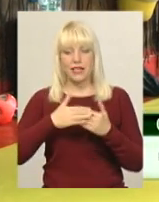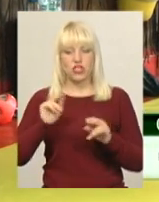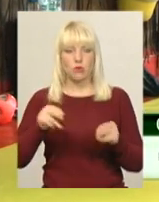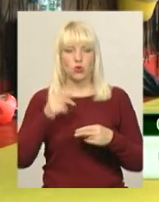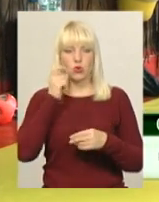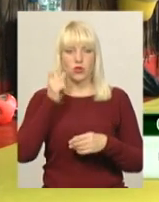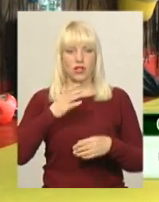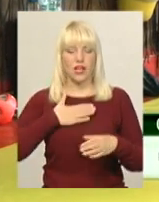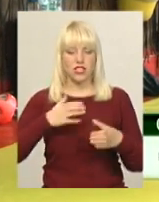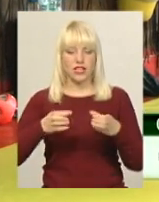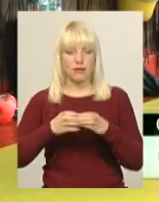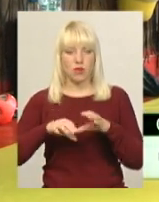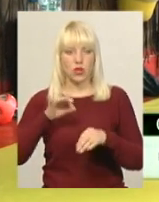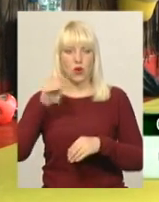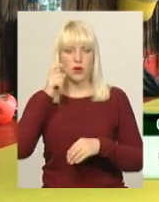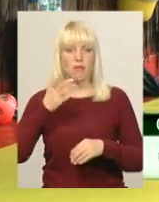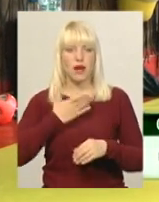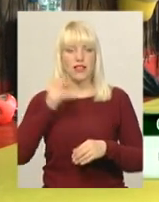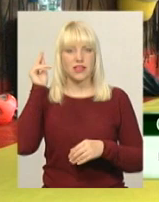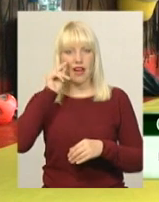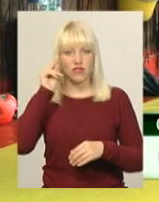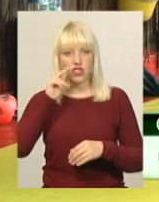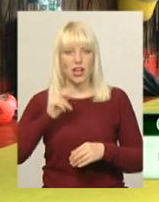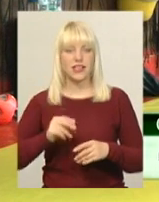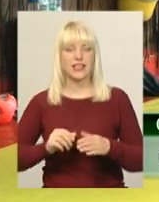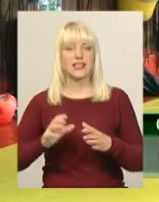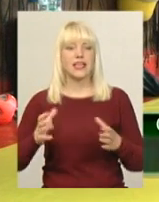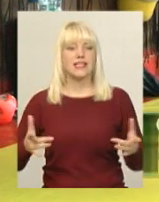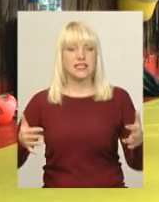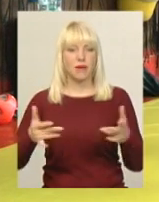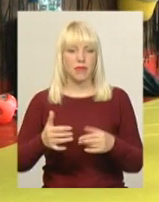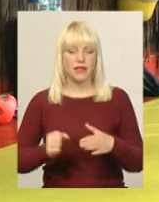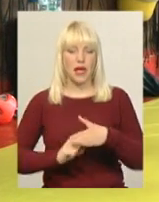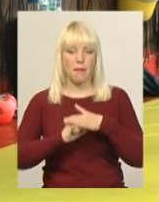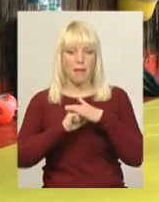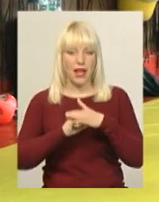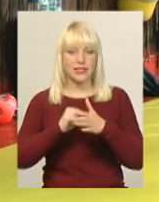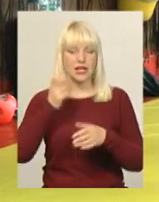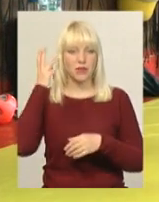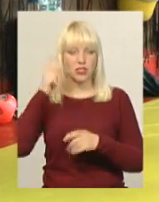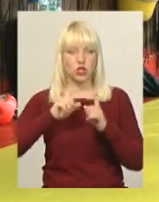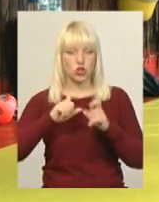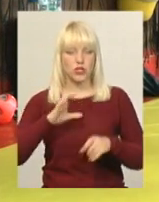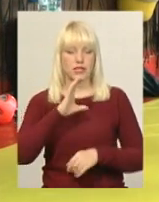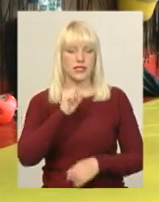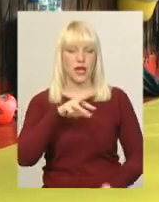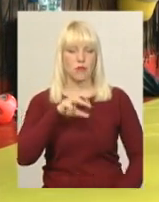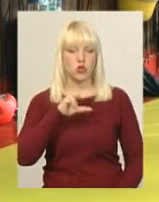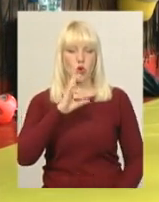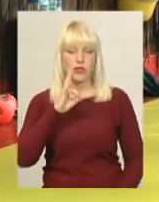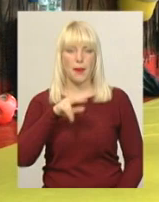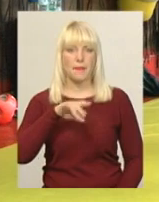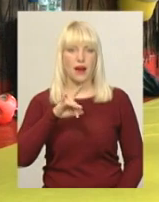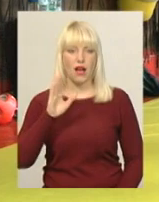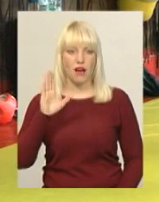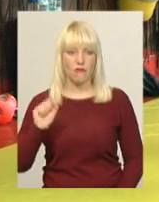області мала навчально-тренувальний збір на базі школи «Самсон право» у Хмельницькому. Це була і загальнофізична підготовка, і спеціальна. І саме у цьому